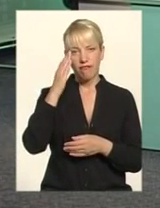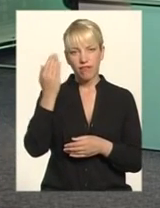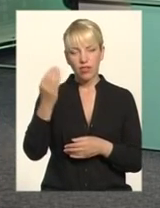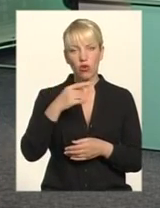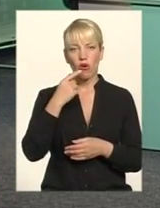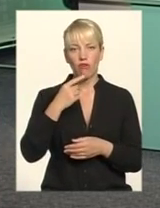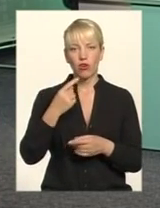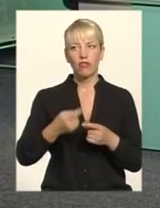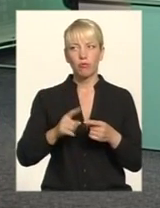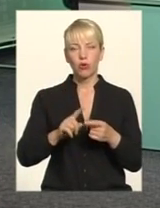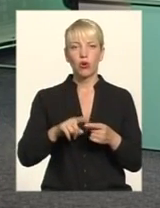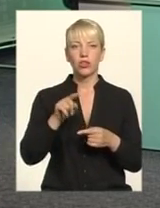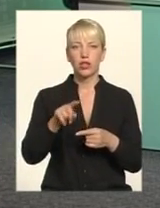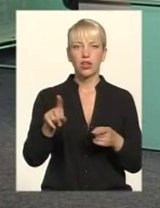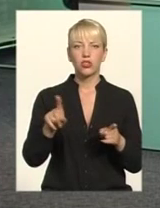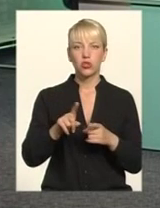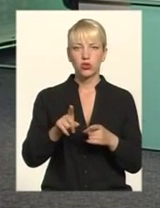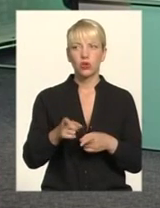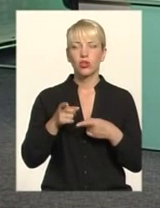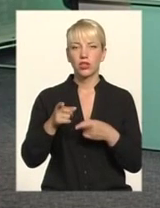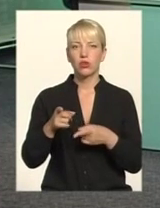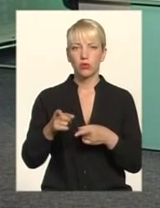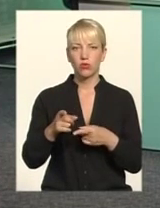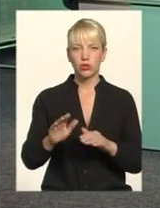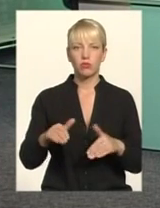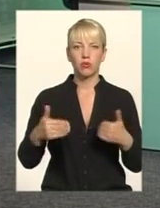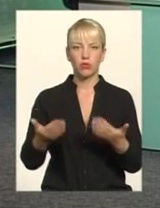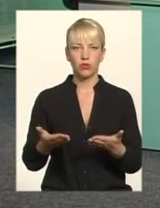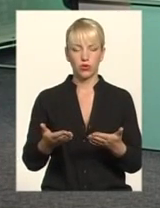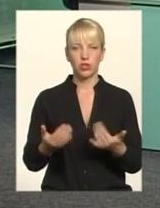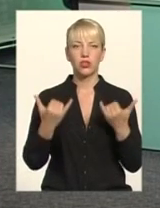критикуючи пропонуйте сьогодні